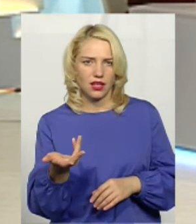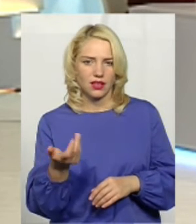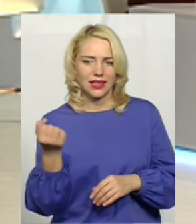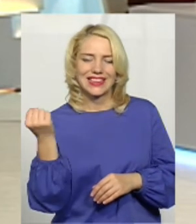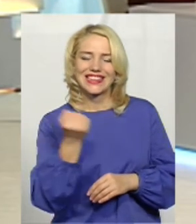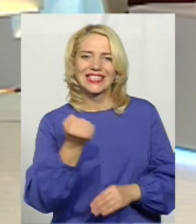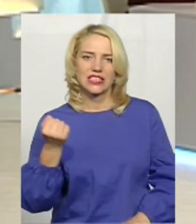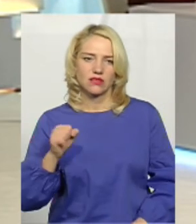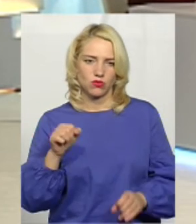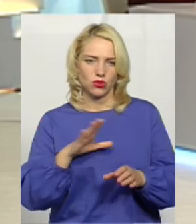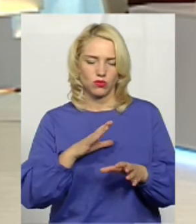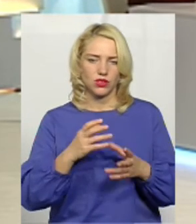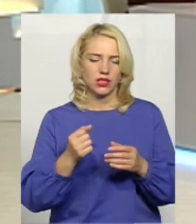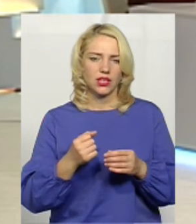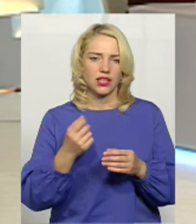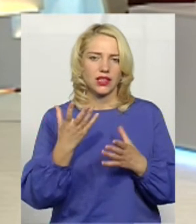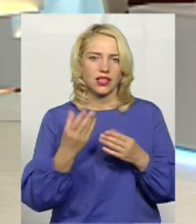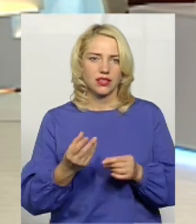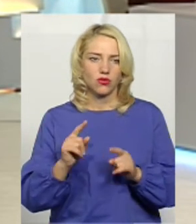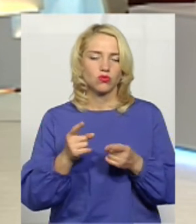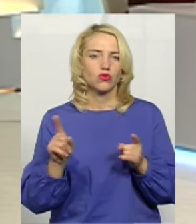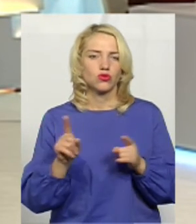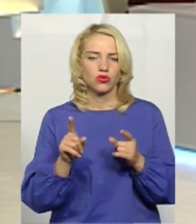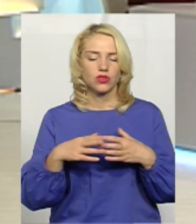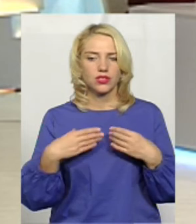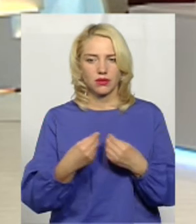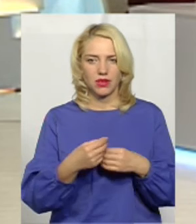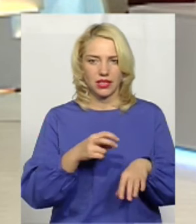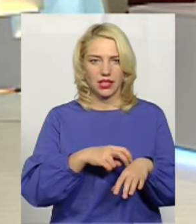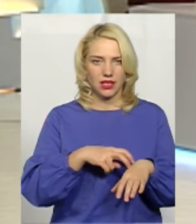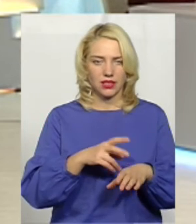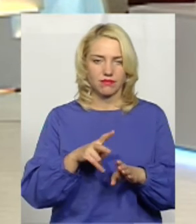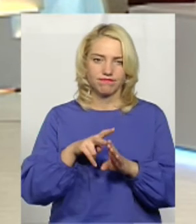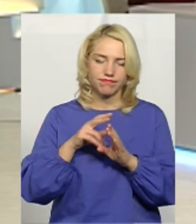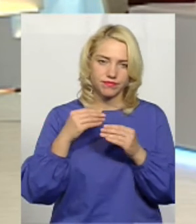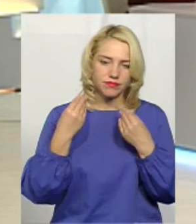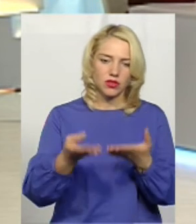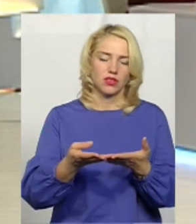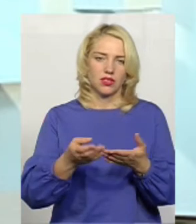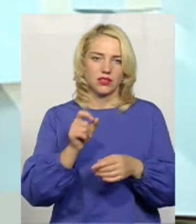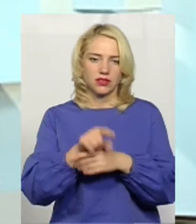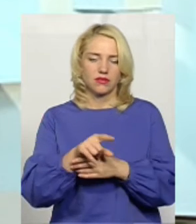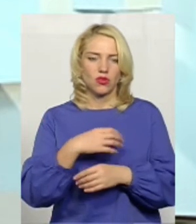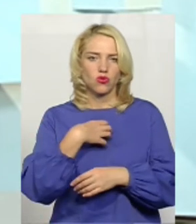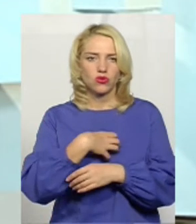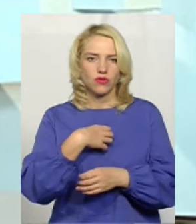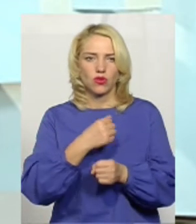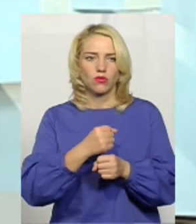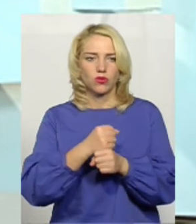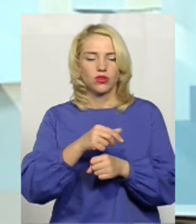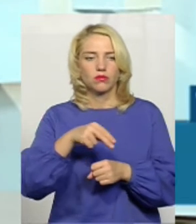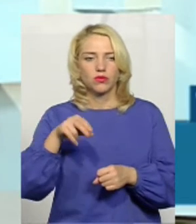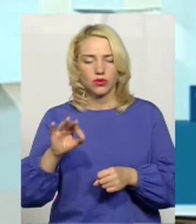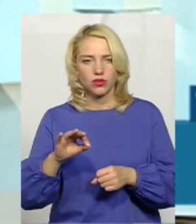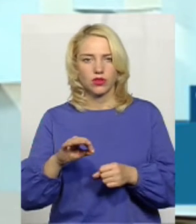тижнів може бути, за кілька днів. Тому що на сімейного лікаря саме покладається основна робота і